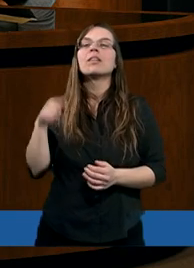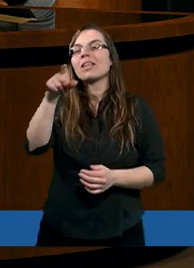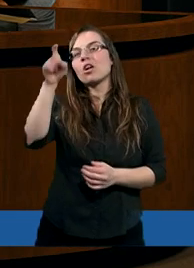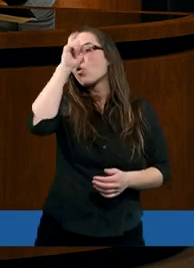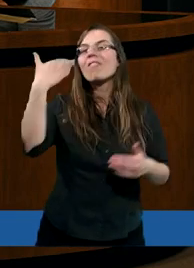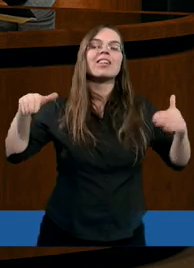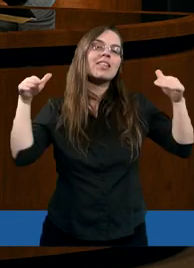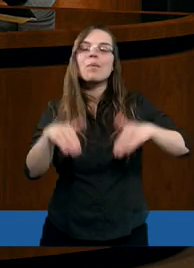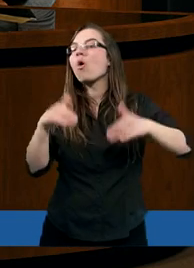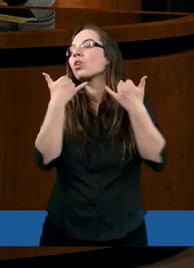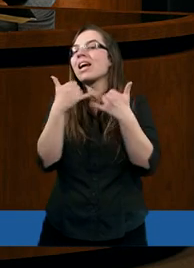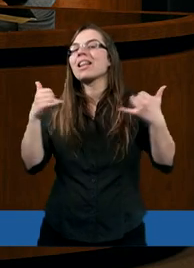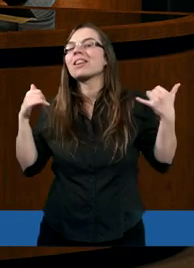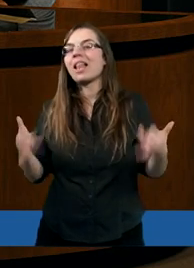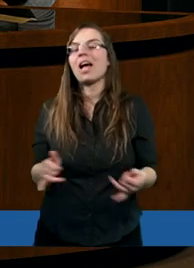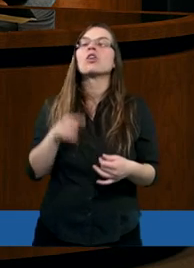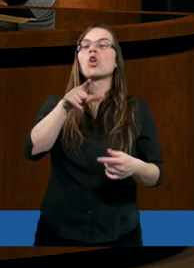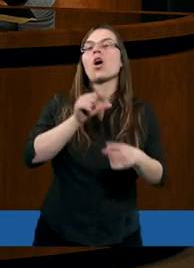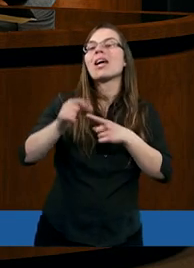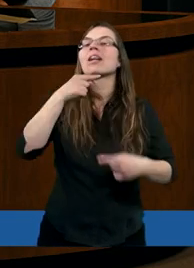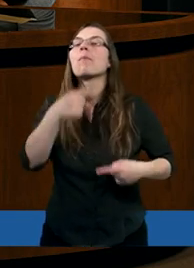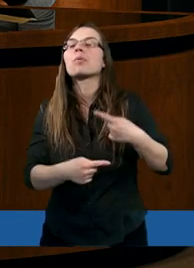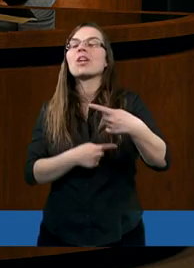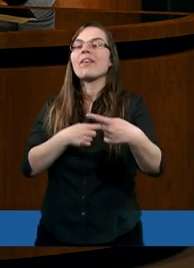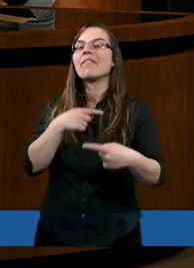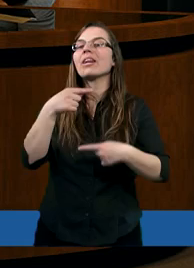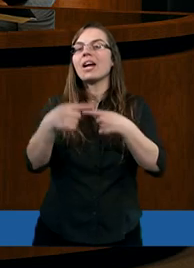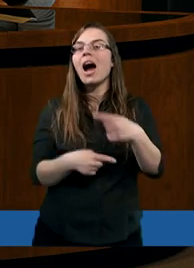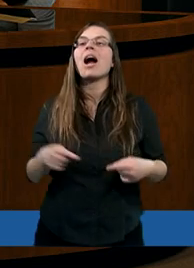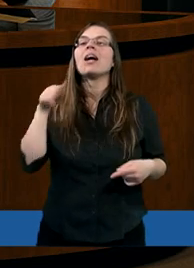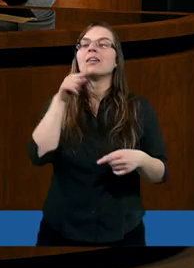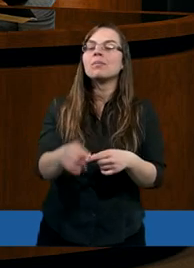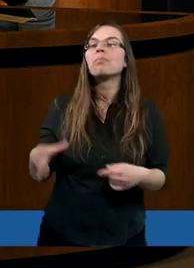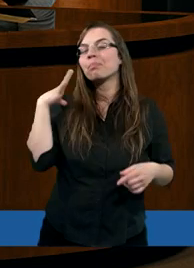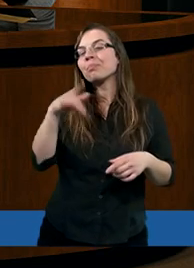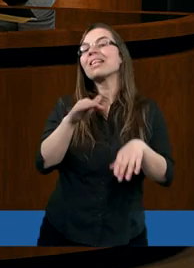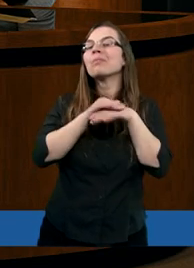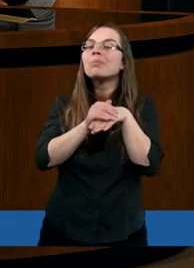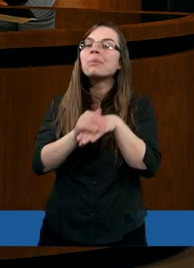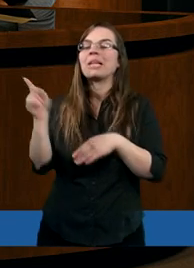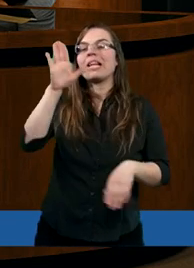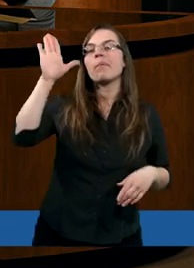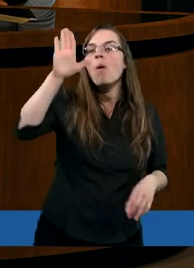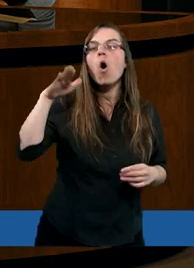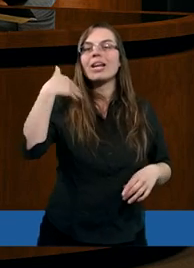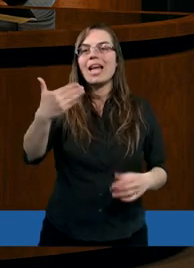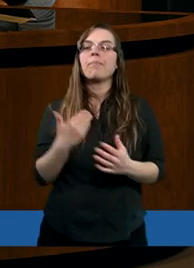Ten człowiek nie może inaczej. To jest przywilej wejść w przymierze z Bogiem.